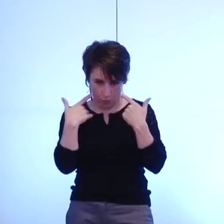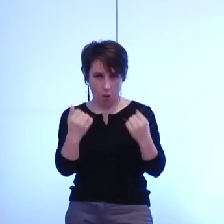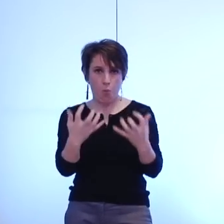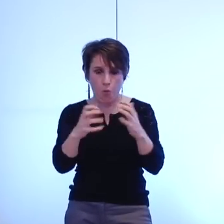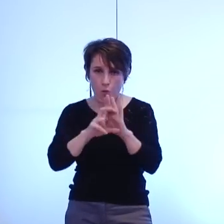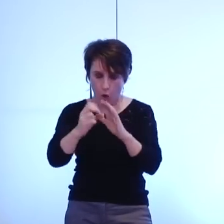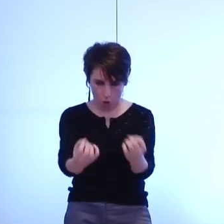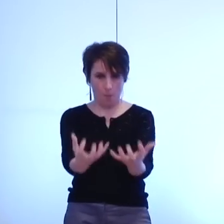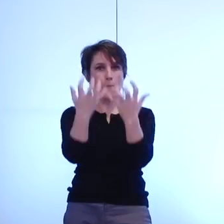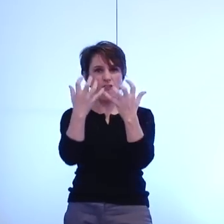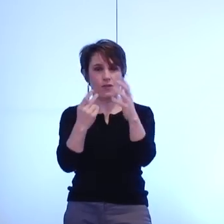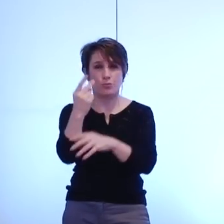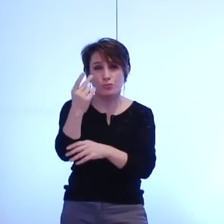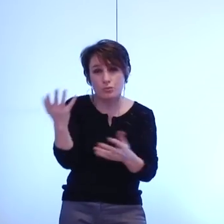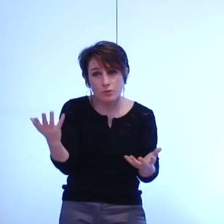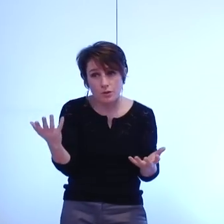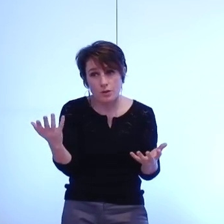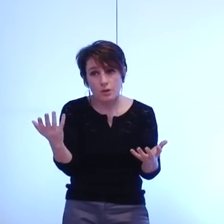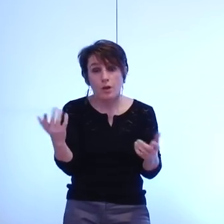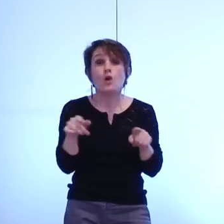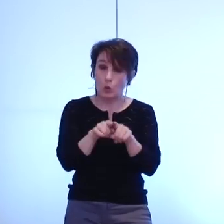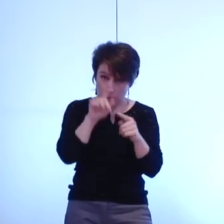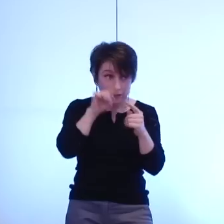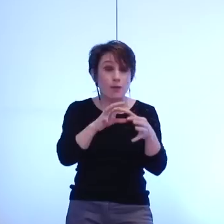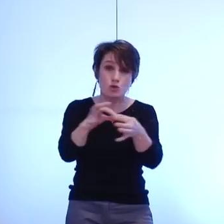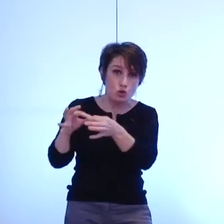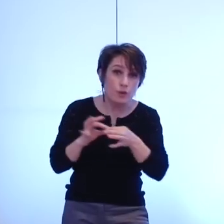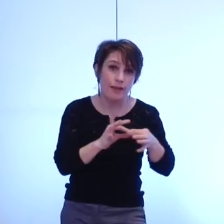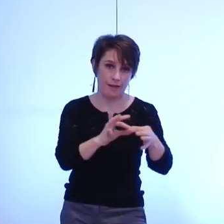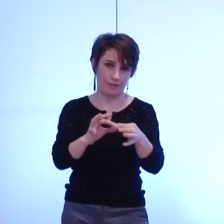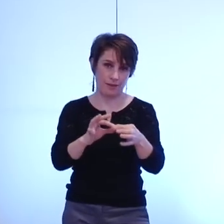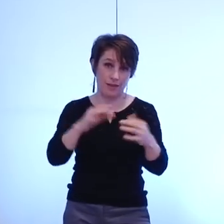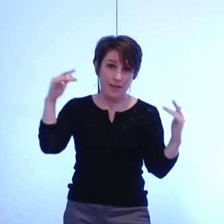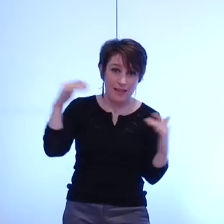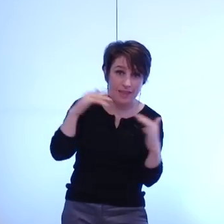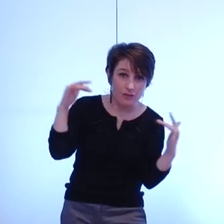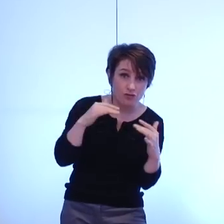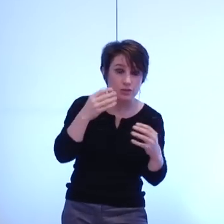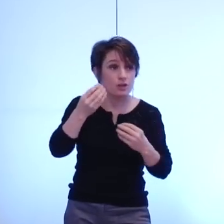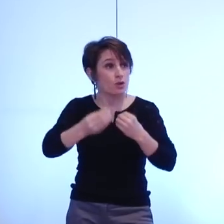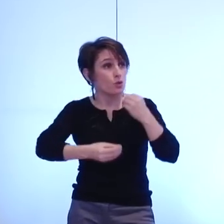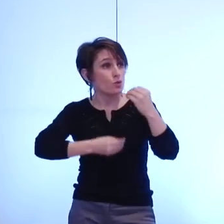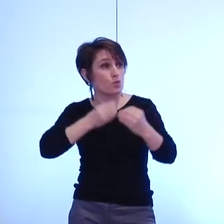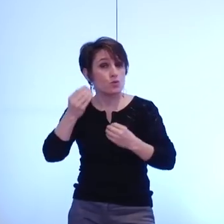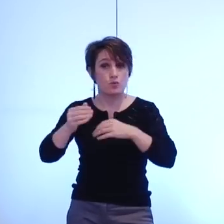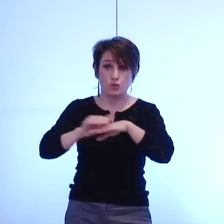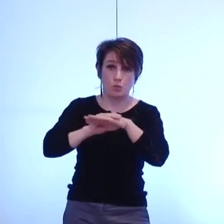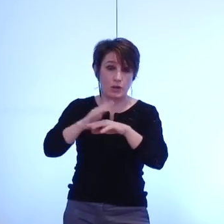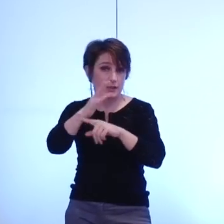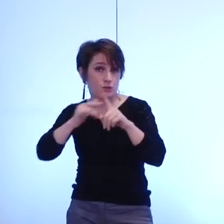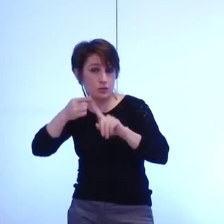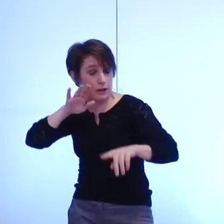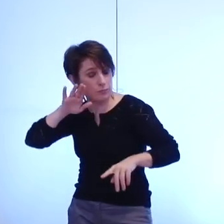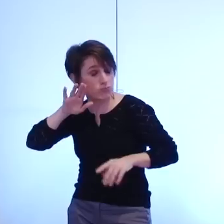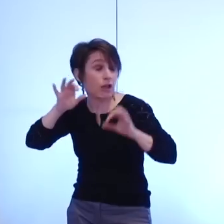il l'est même lorsque nous évoquons les problématiques de solidarité qu'elles soient énergétiques ou qu'elles dépendent des politiques sociales dites